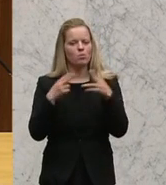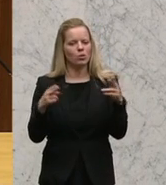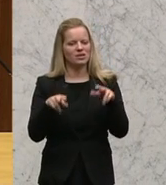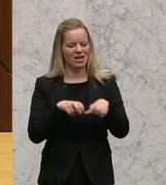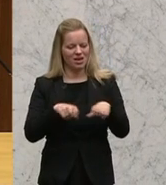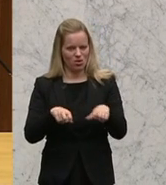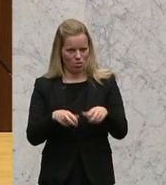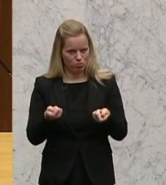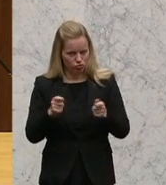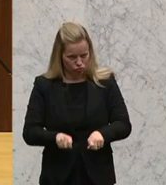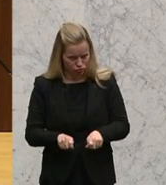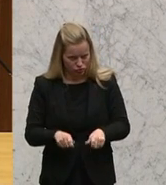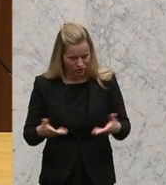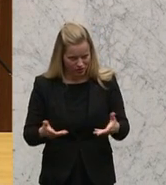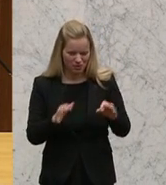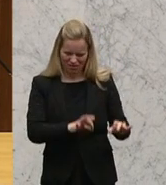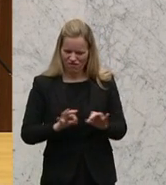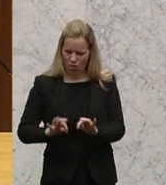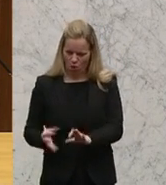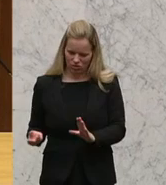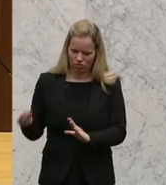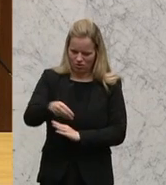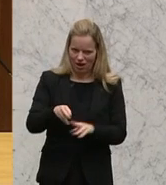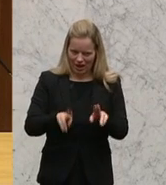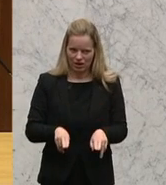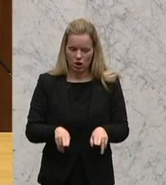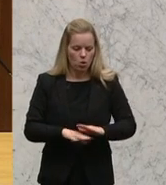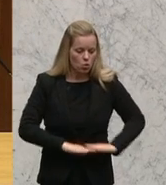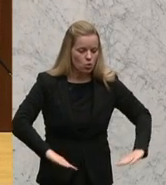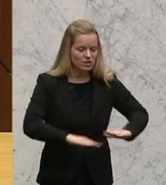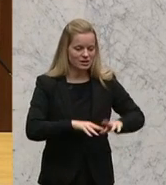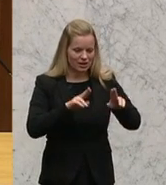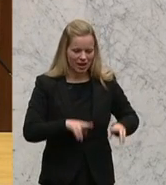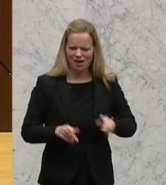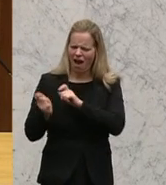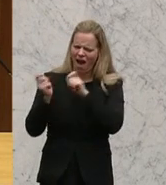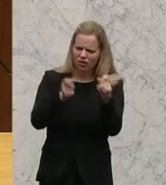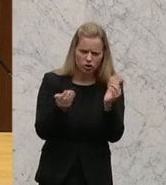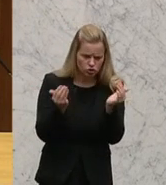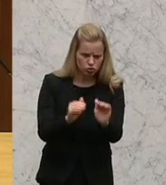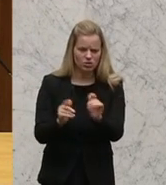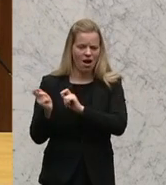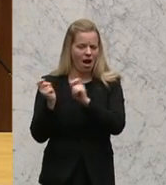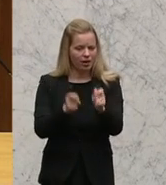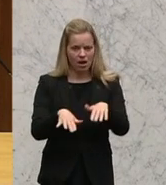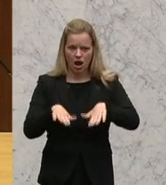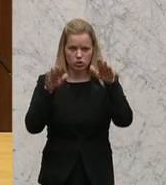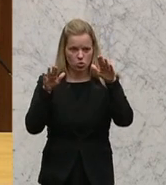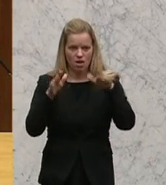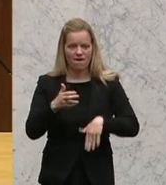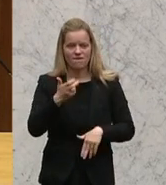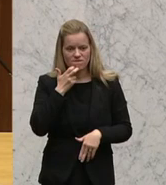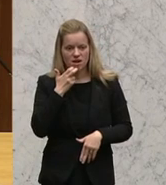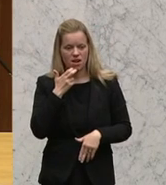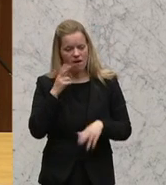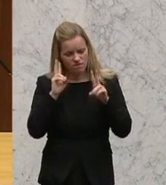das Recht geben, mit einer Verordnung eben dieses grundsätzliche Recht, einen Antrag auf Schutz, einen Antrag auf Asyl zu stellen. Das wollen Sie